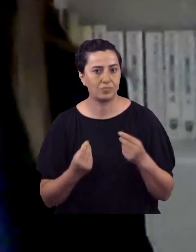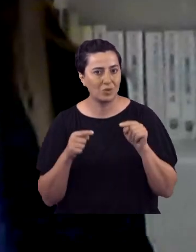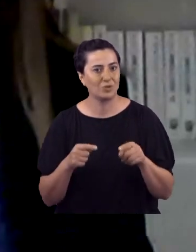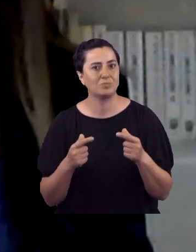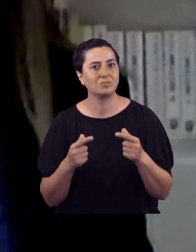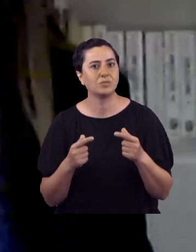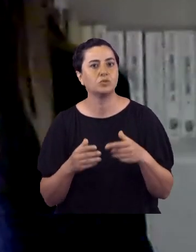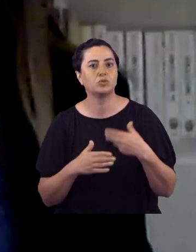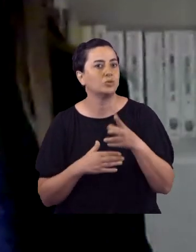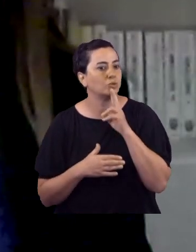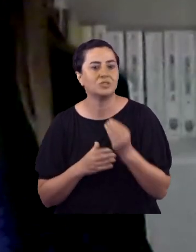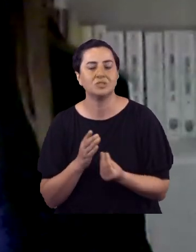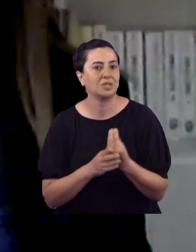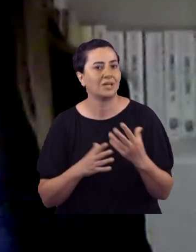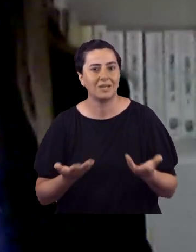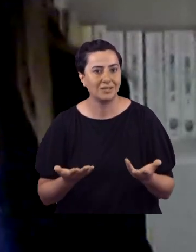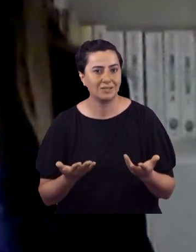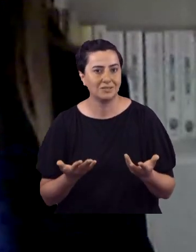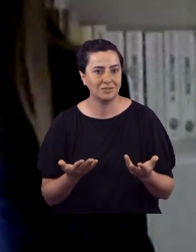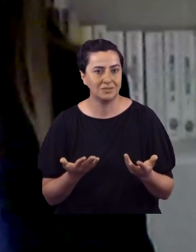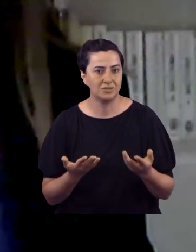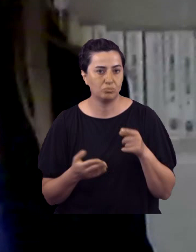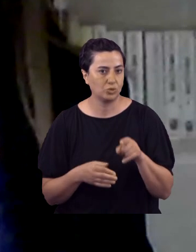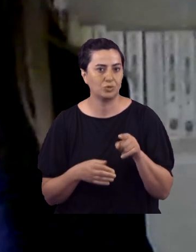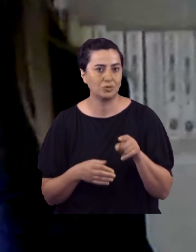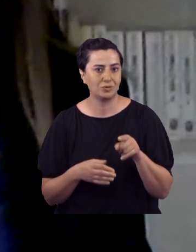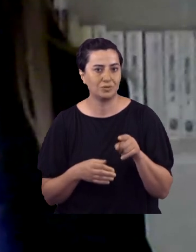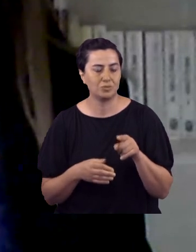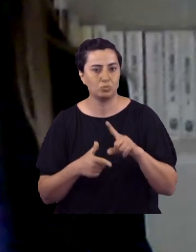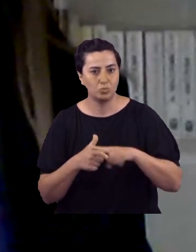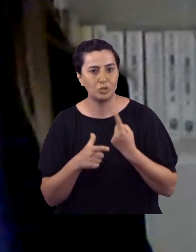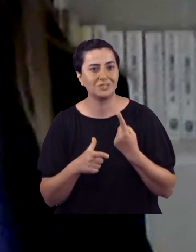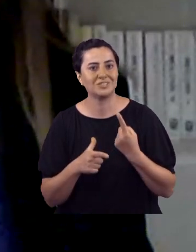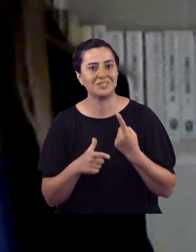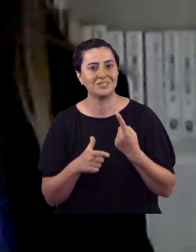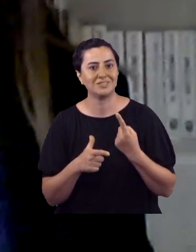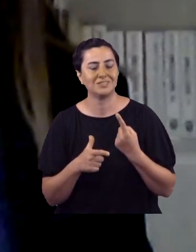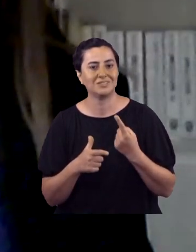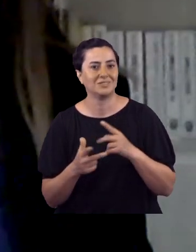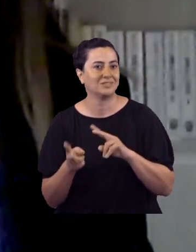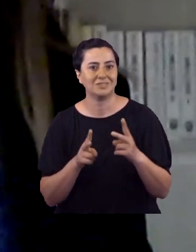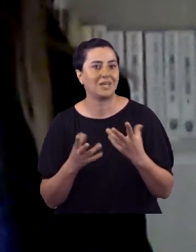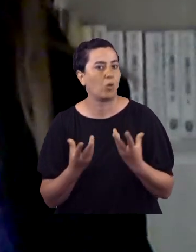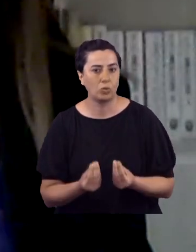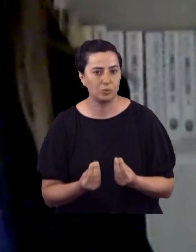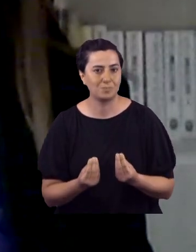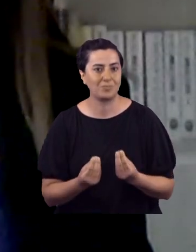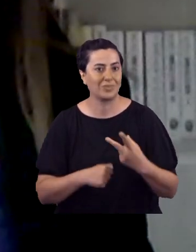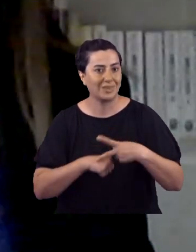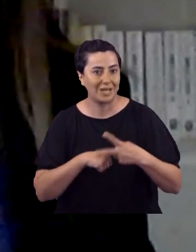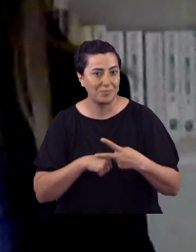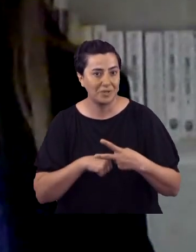Bunlardan çıkan sonuçlar nelerdi? Ve bunun aslında projeye yansıması ne şekilde oldu?